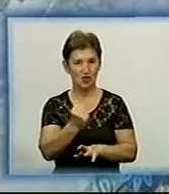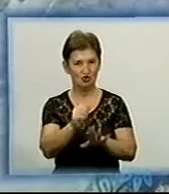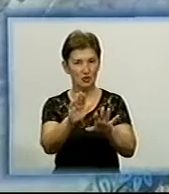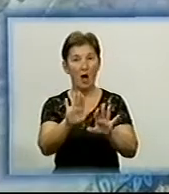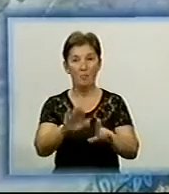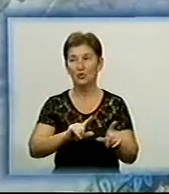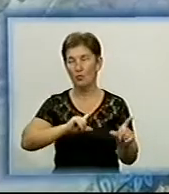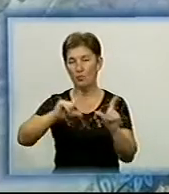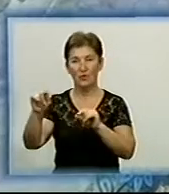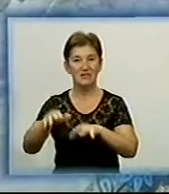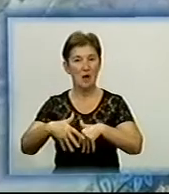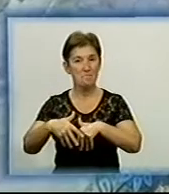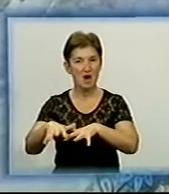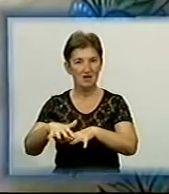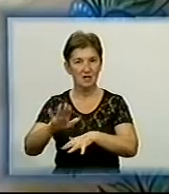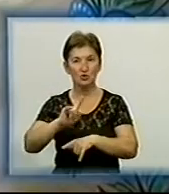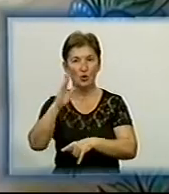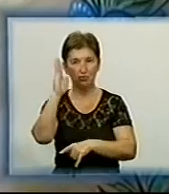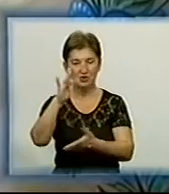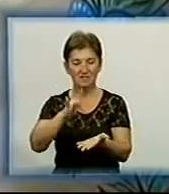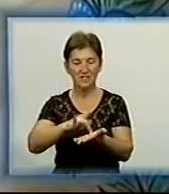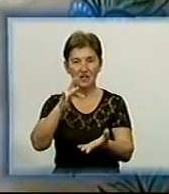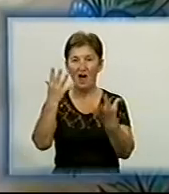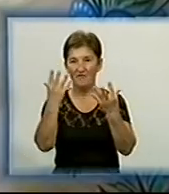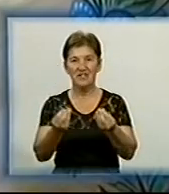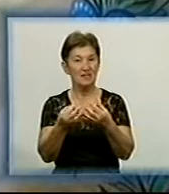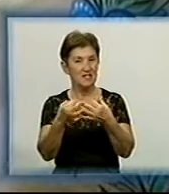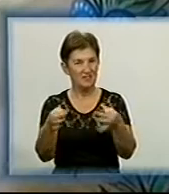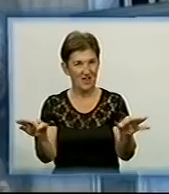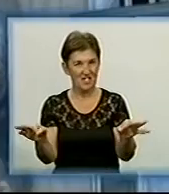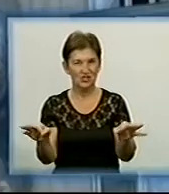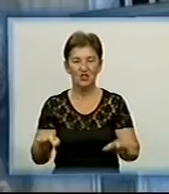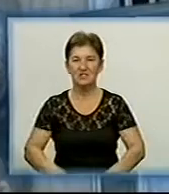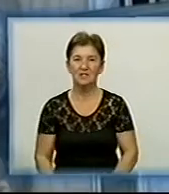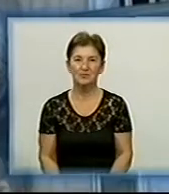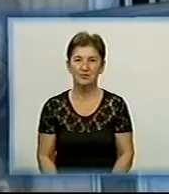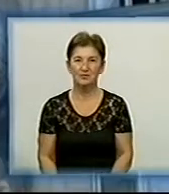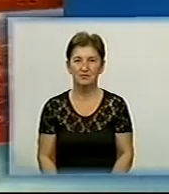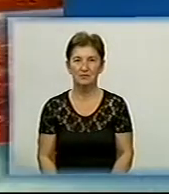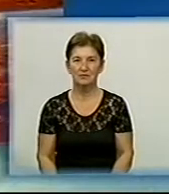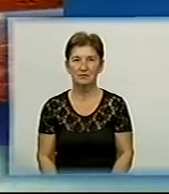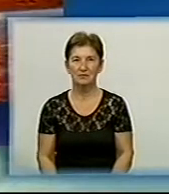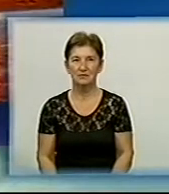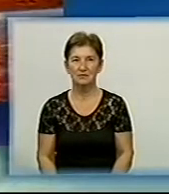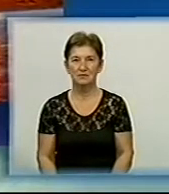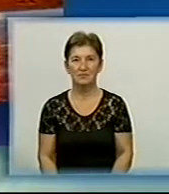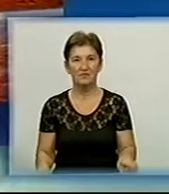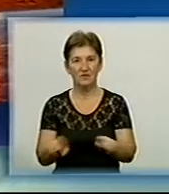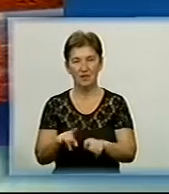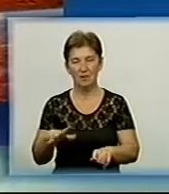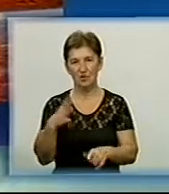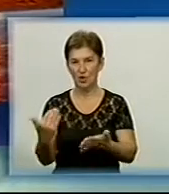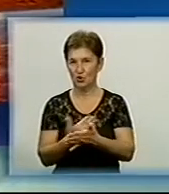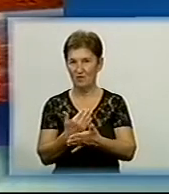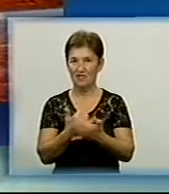помандрує на парад вишиванок, що відбудеться у столиці в День Незалежності Інна Промак Ілля Зільонкін день за днем Такими були новини